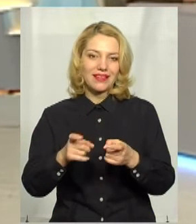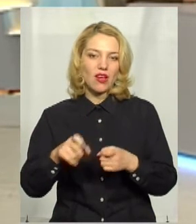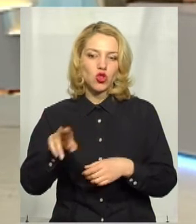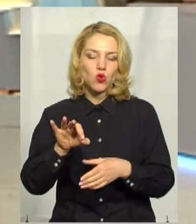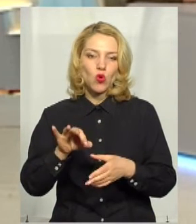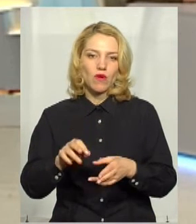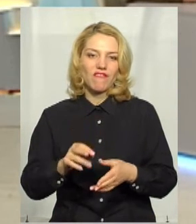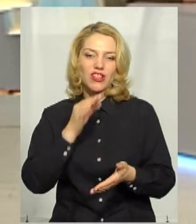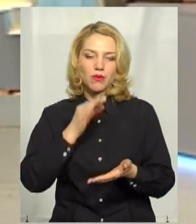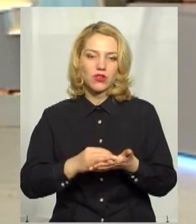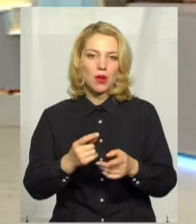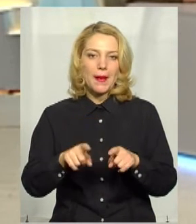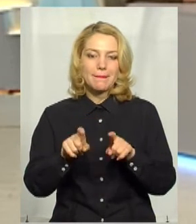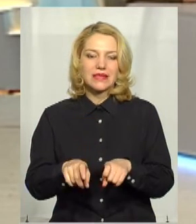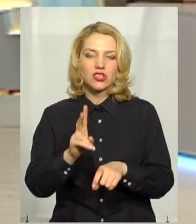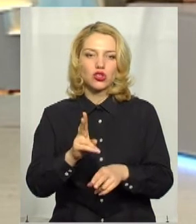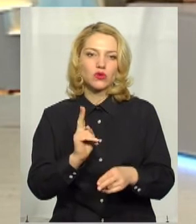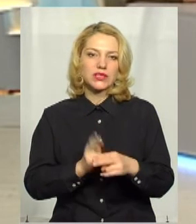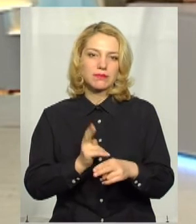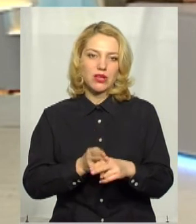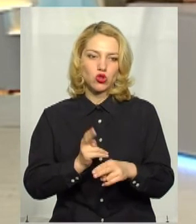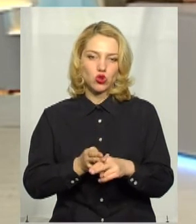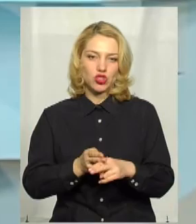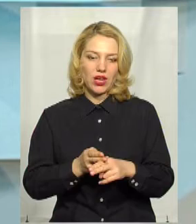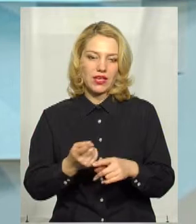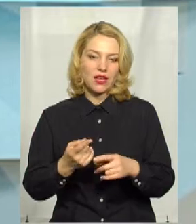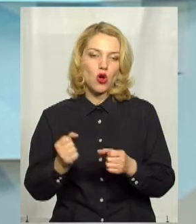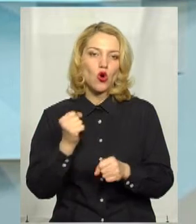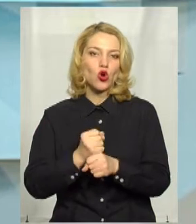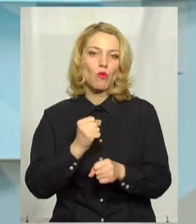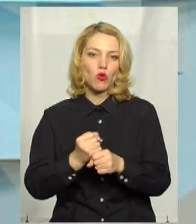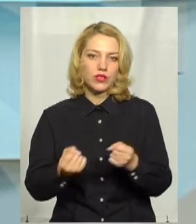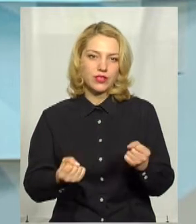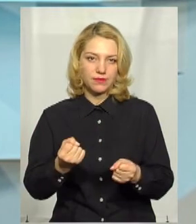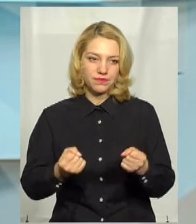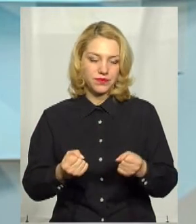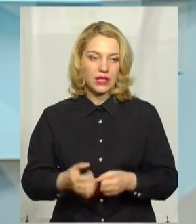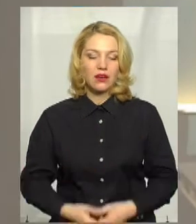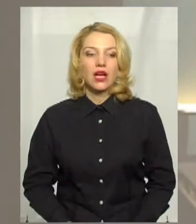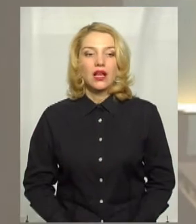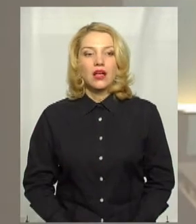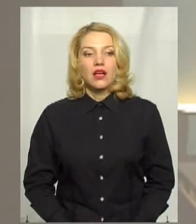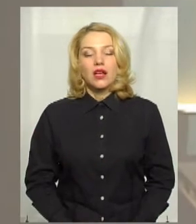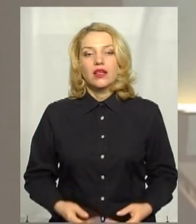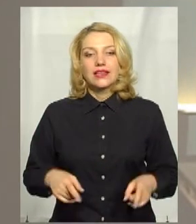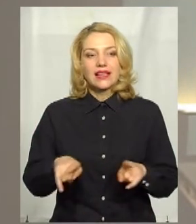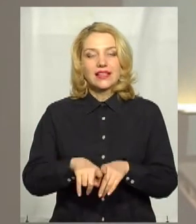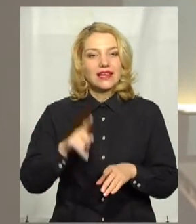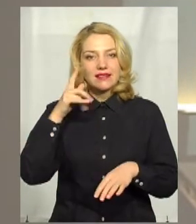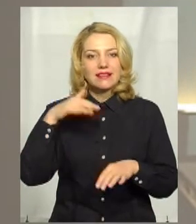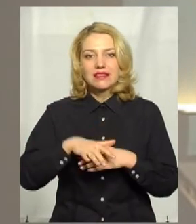відповідальності саме той пасажир, який перешкоджає відповідній роботі. Такі, як ви сказали, несвідомі